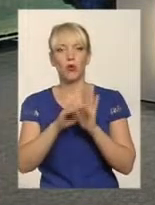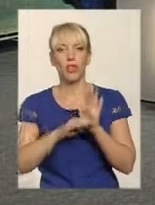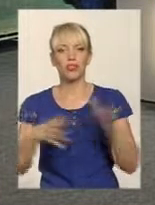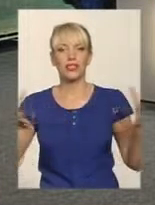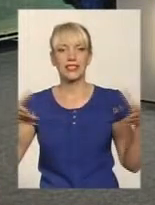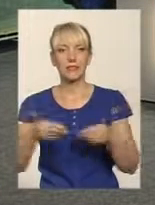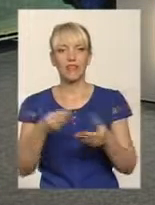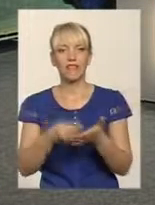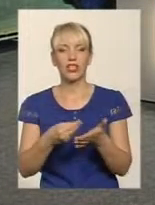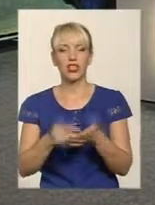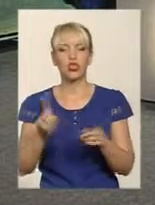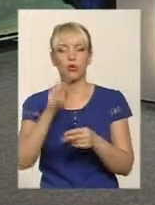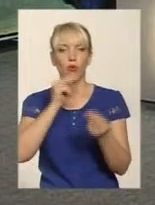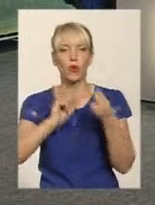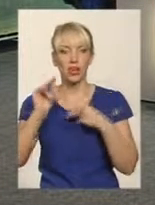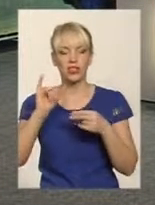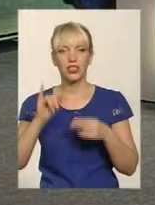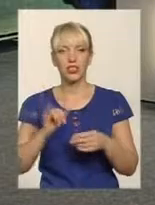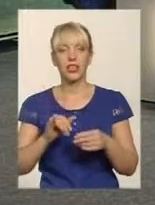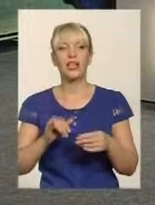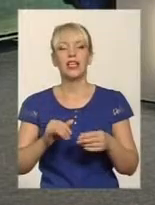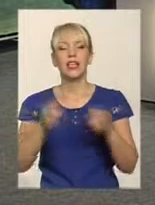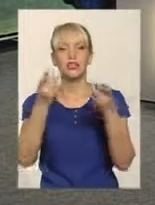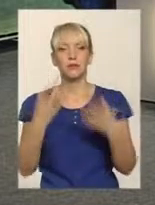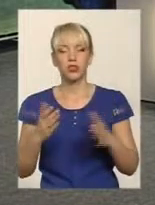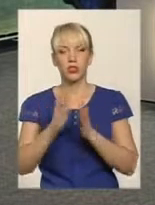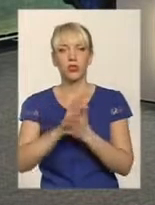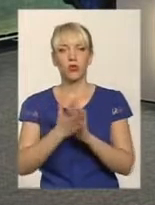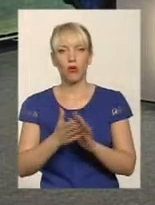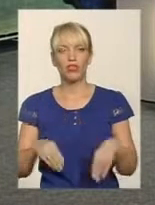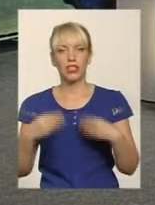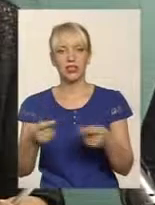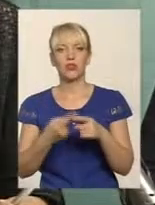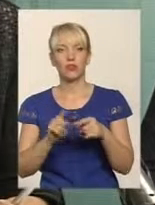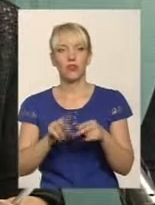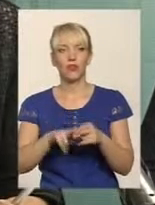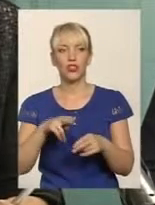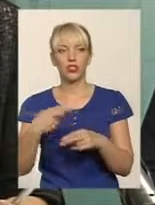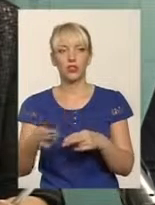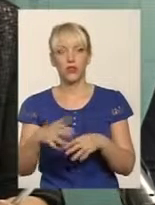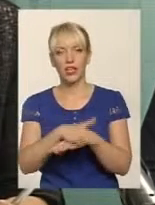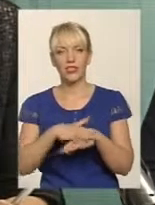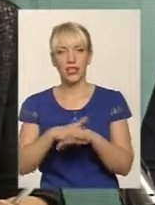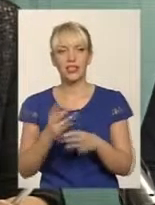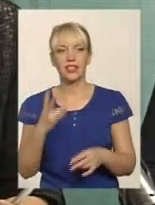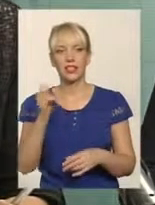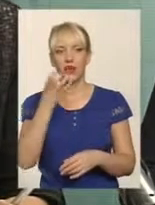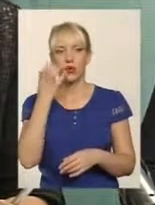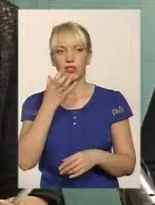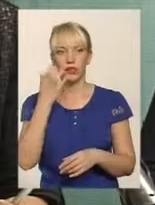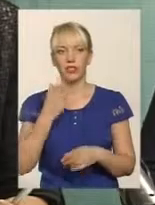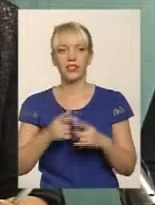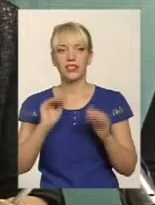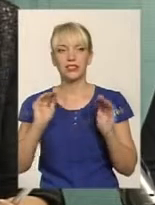співфінансування, даби її поліпшити і спростити умови надання цього відшкодування населенню на утеплення. Тобто